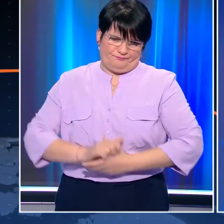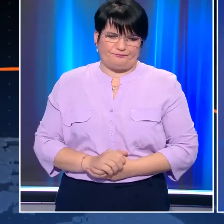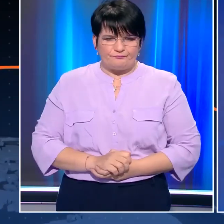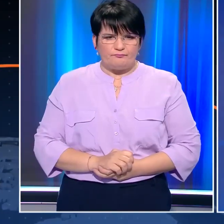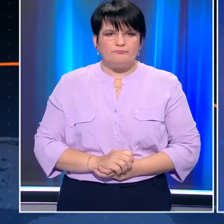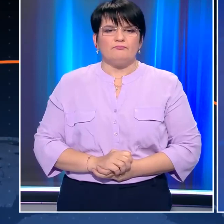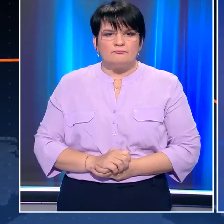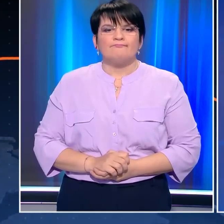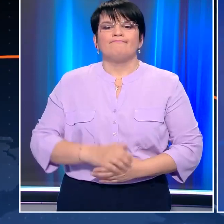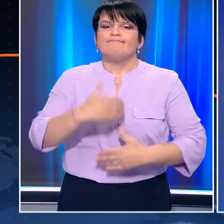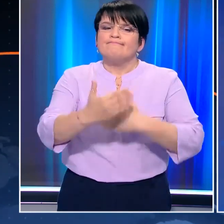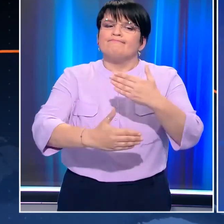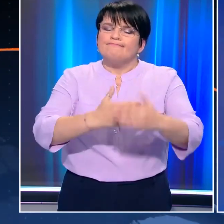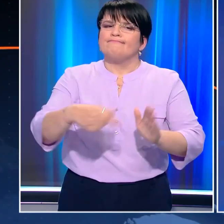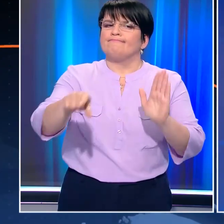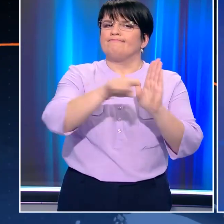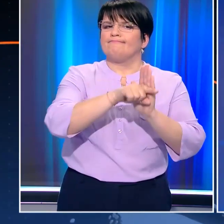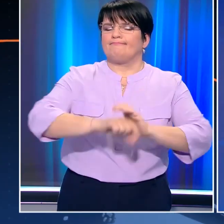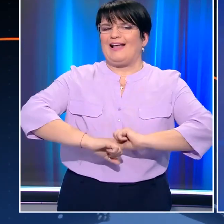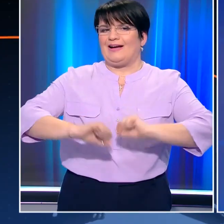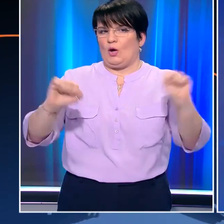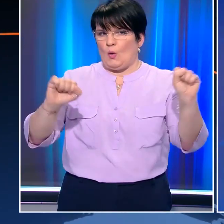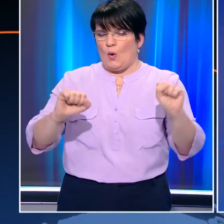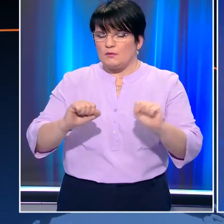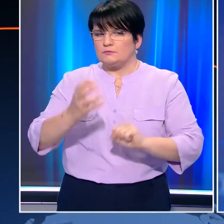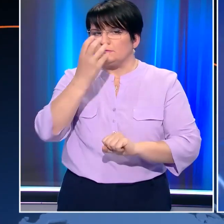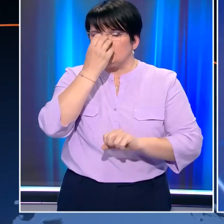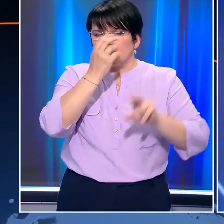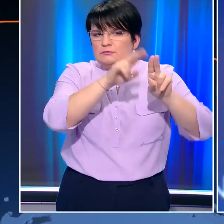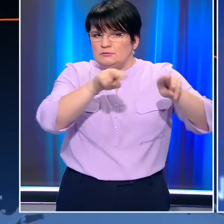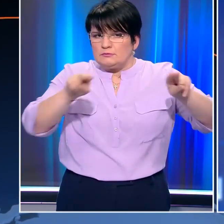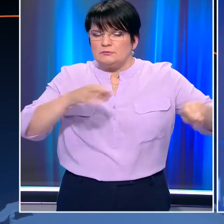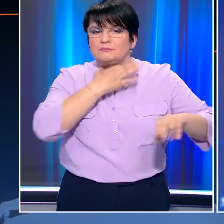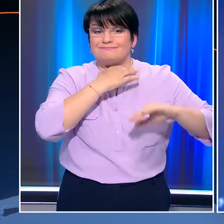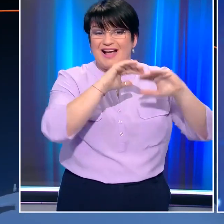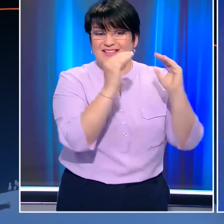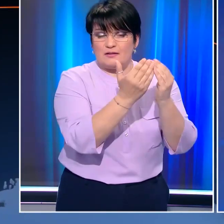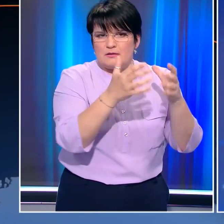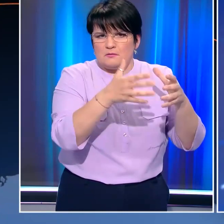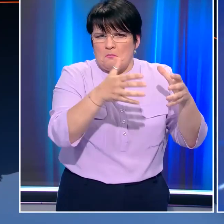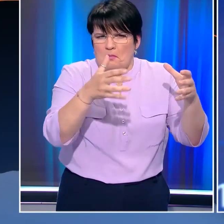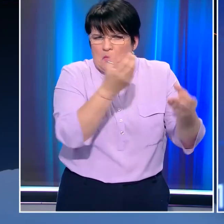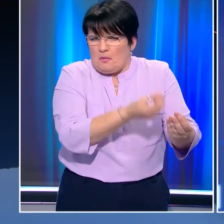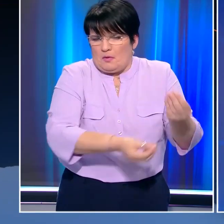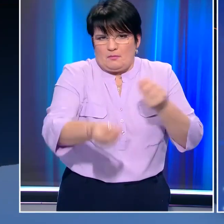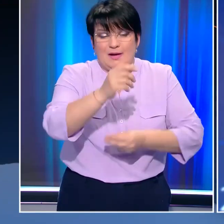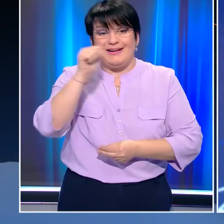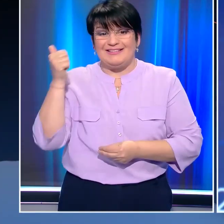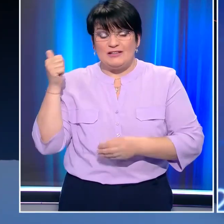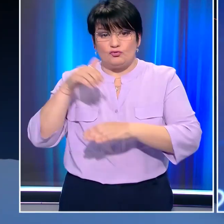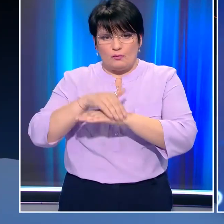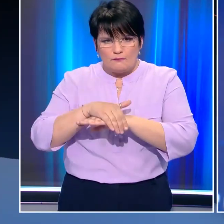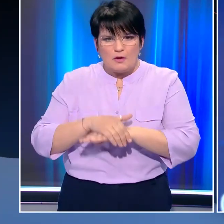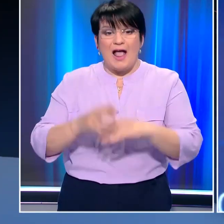άλλο καταρρύπτονται κάθε ημέρα τα αρνητικά ρεκόρ με τους διασωληνωμένους στις εντατικές να αυξάνονται διαρκώς. Χθες μάλιστα